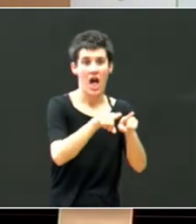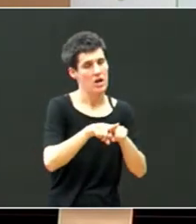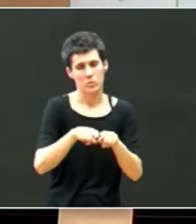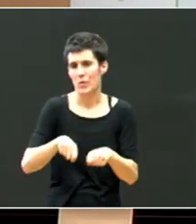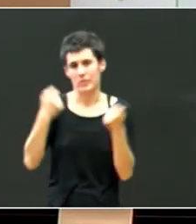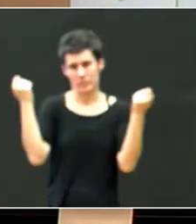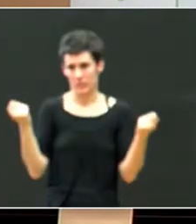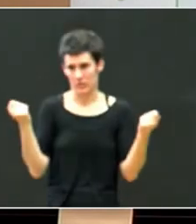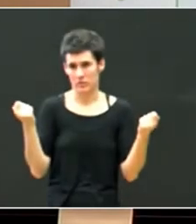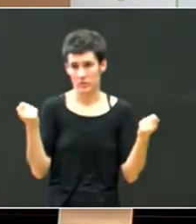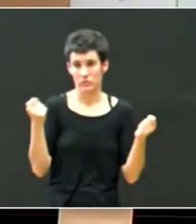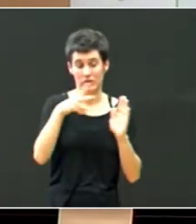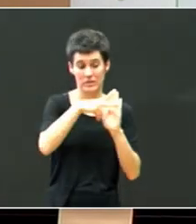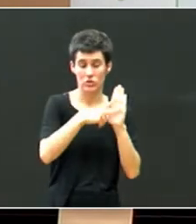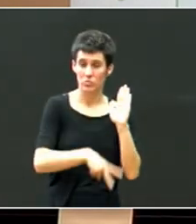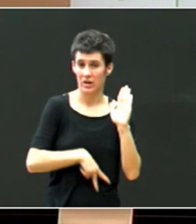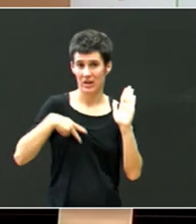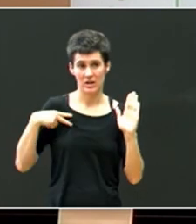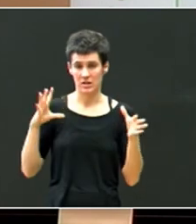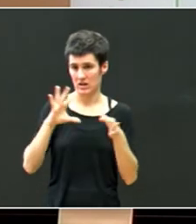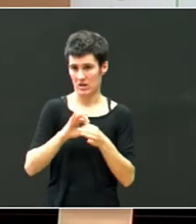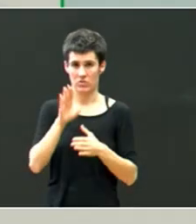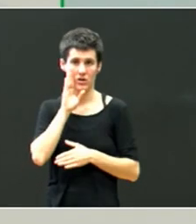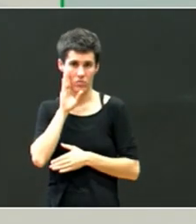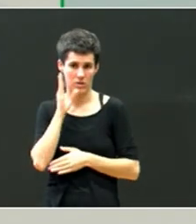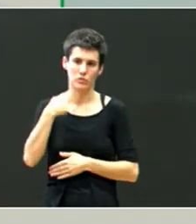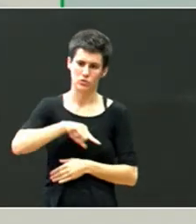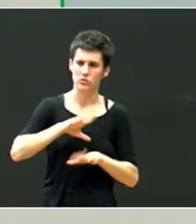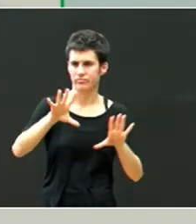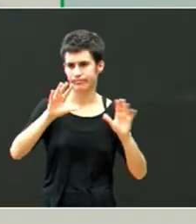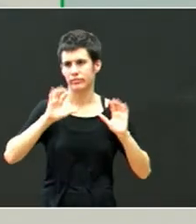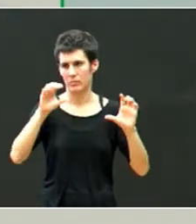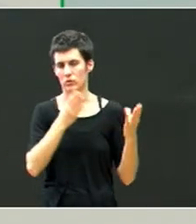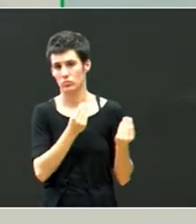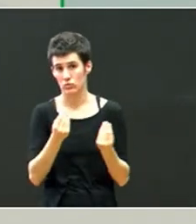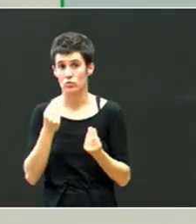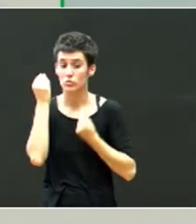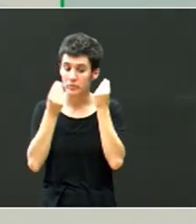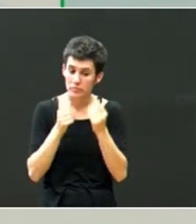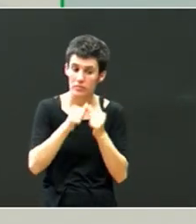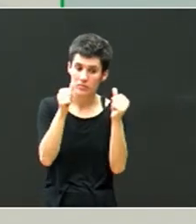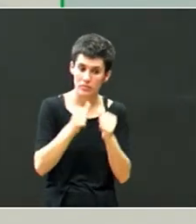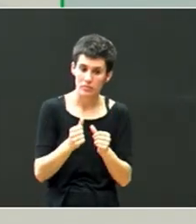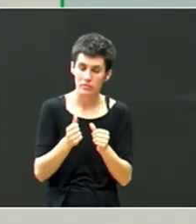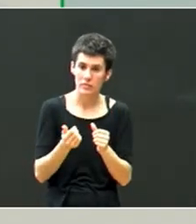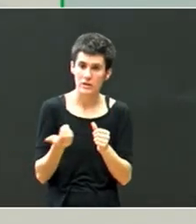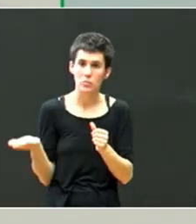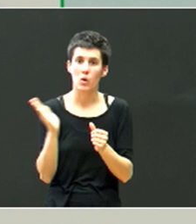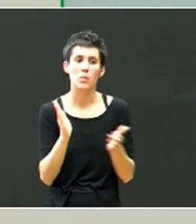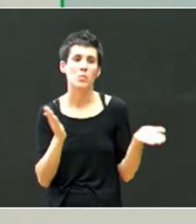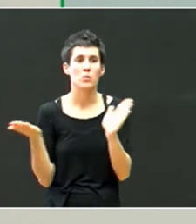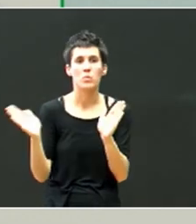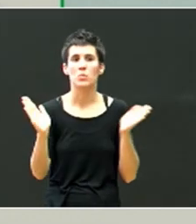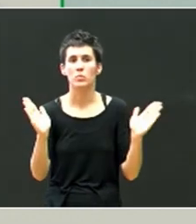Neurri horo korrakortik doaz, eta askoik hasi dugu, pentsatzen dugu metodologia batzuk eta proposamen batzuk askoz